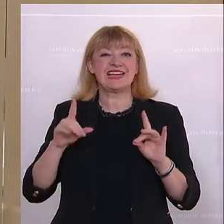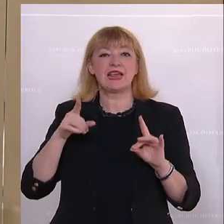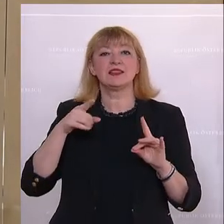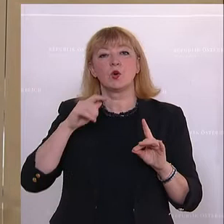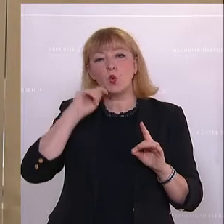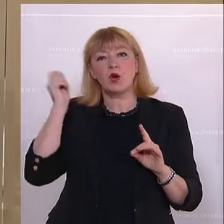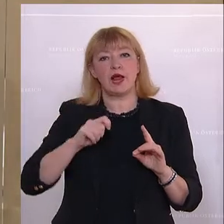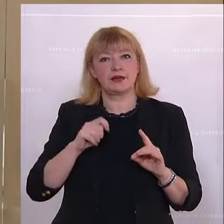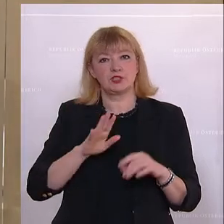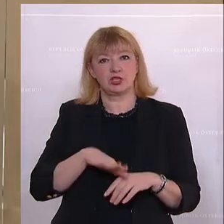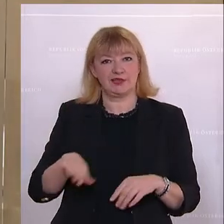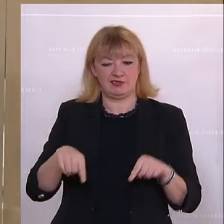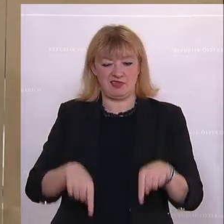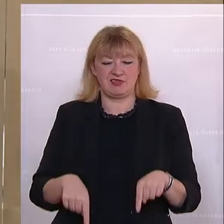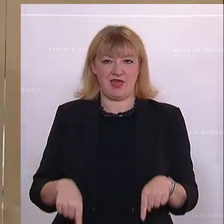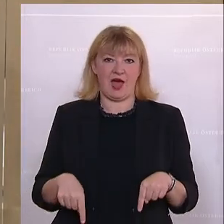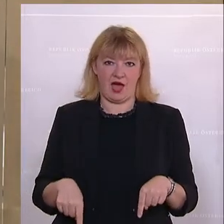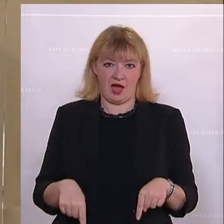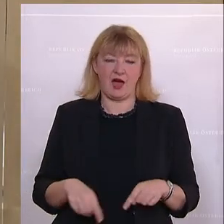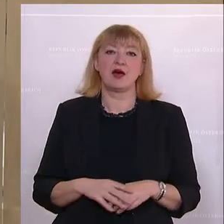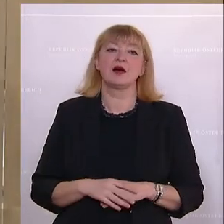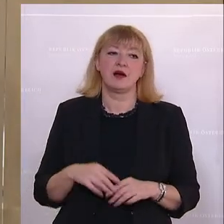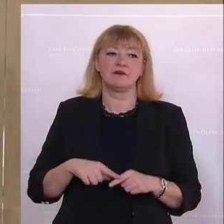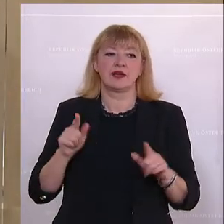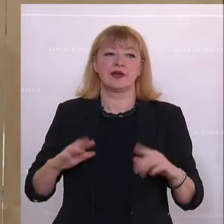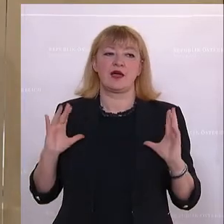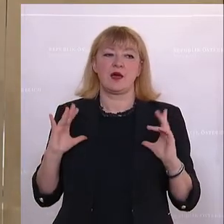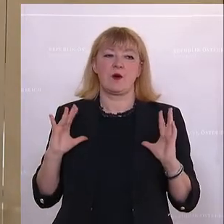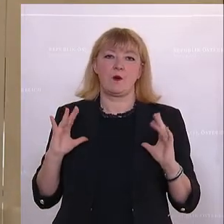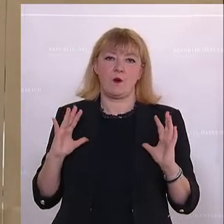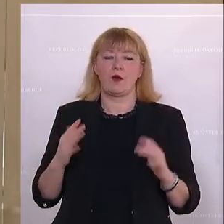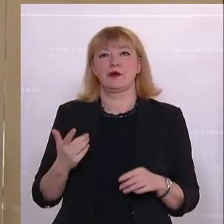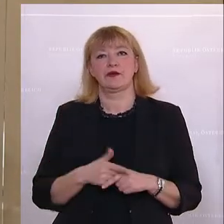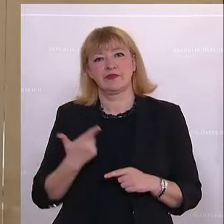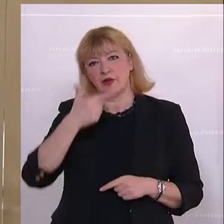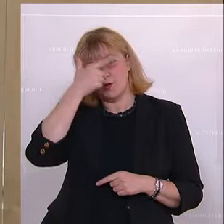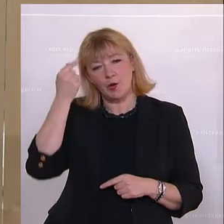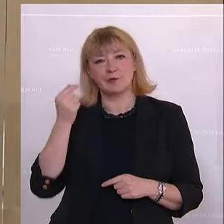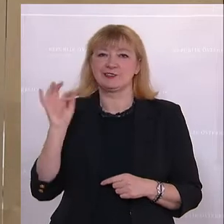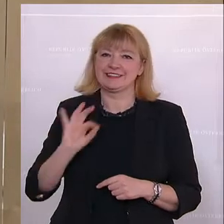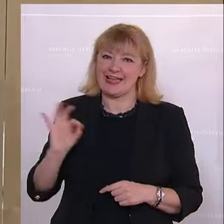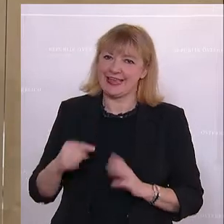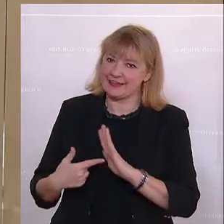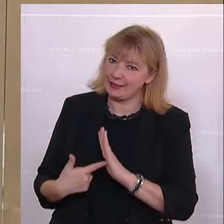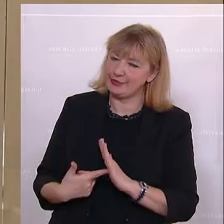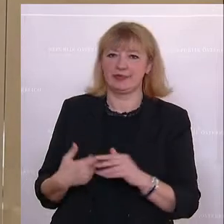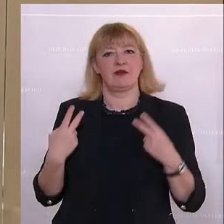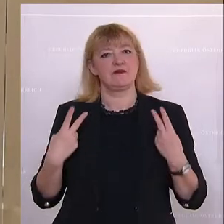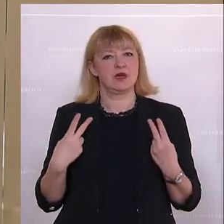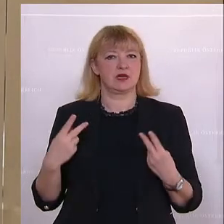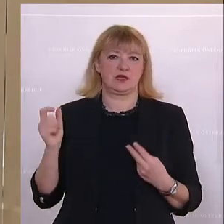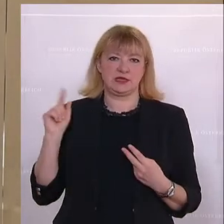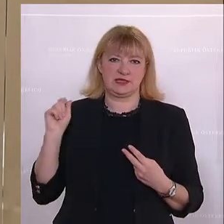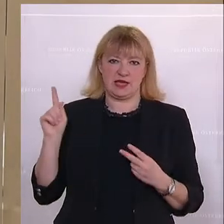zehn ukrainische Kinder hier, um sich zu erholen. Eine humanitäre Gäste, ein wichtiges Signal,